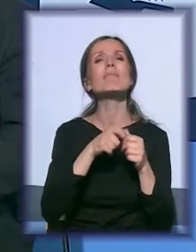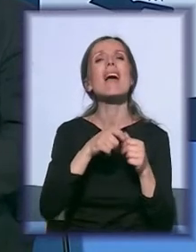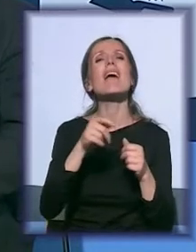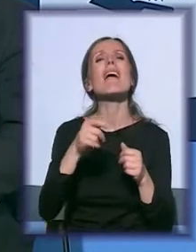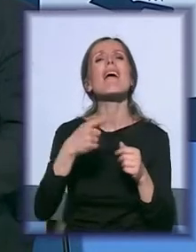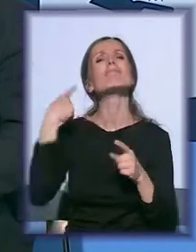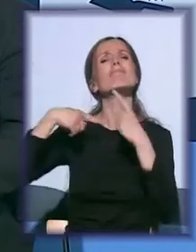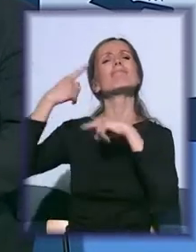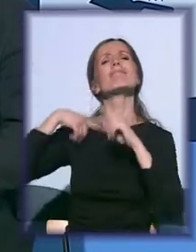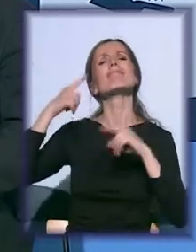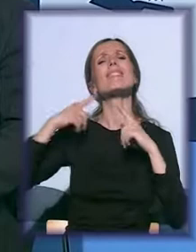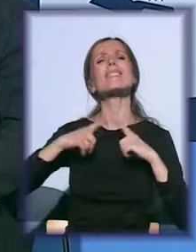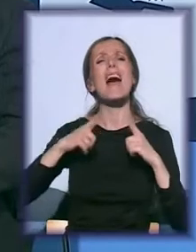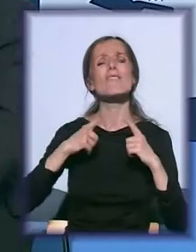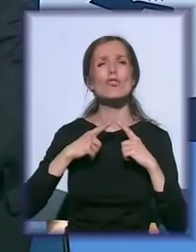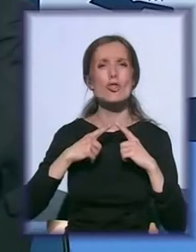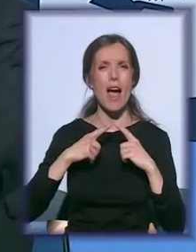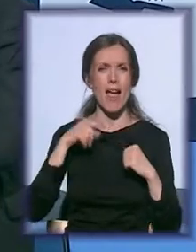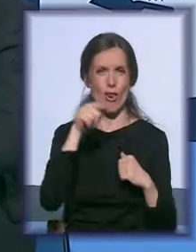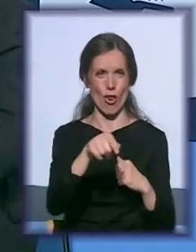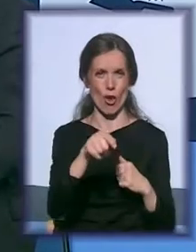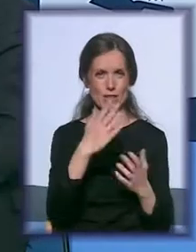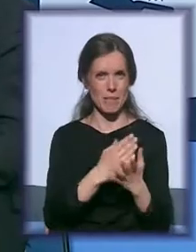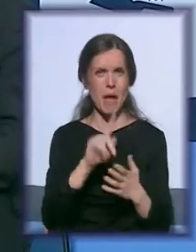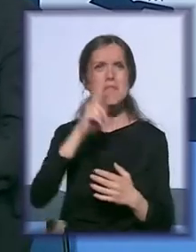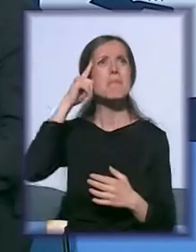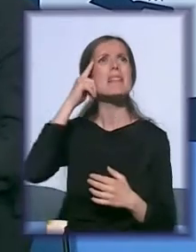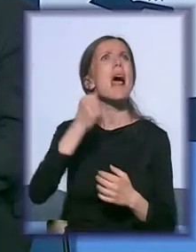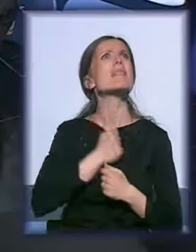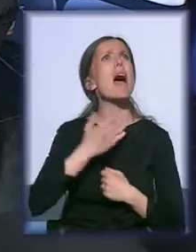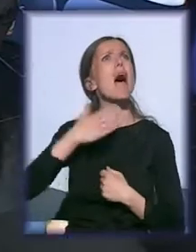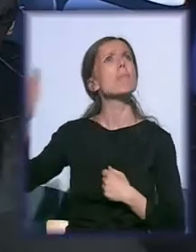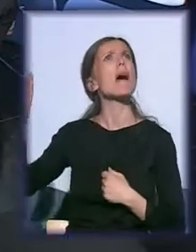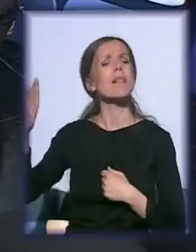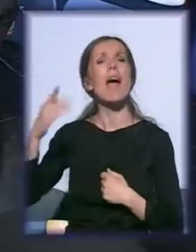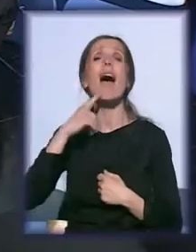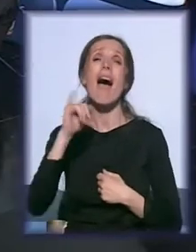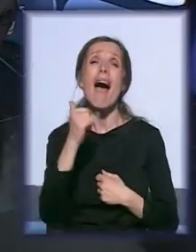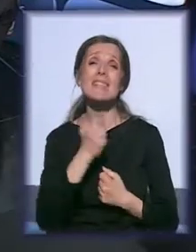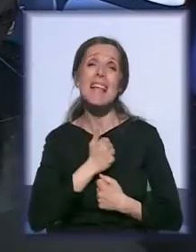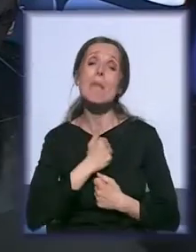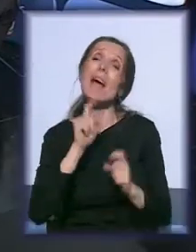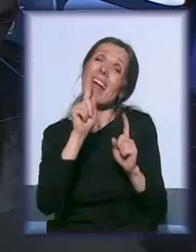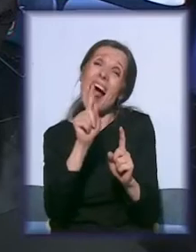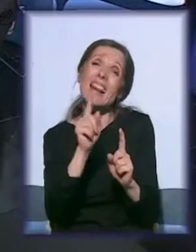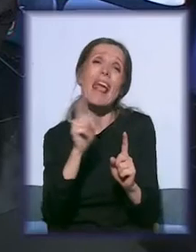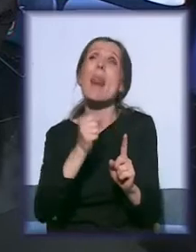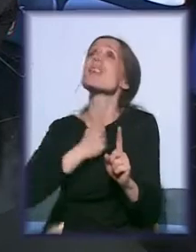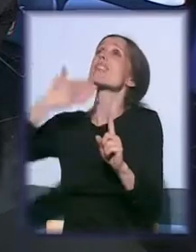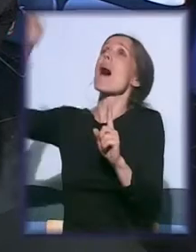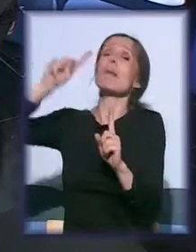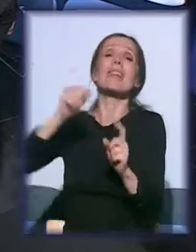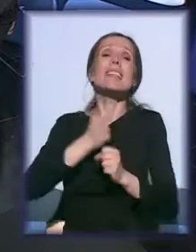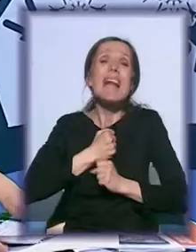Srbije. Ono kad pogledate taj logo zapadnici, mislite da to je nešto što dolazi sa zapada? Da, sa zapadali Srbije i to je jedna...